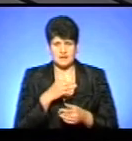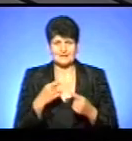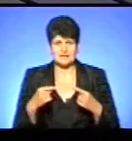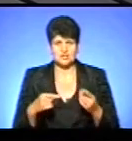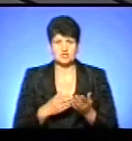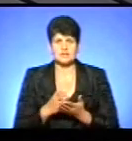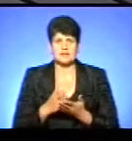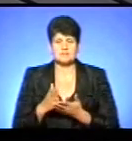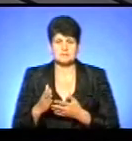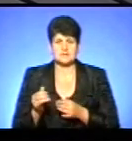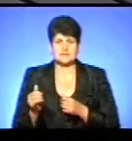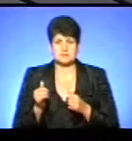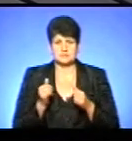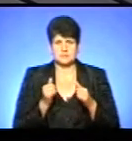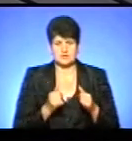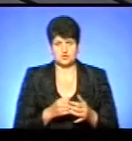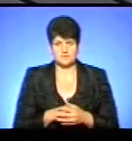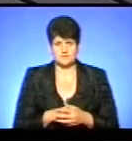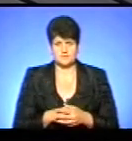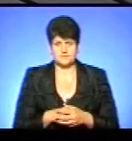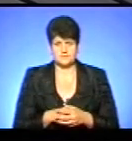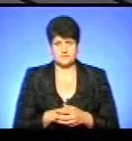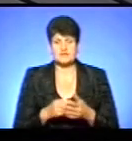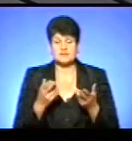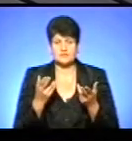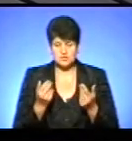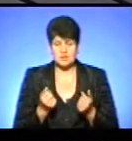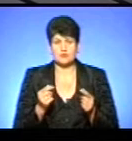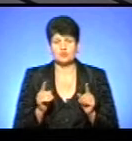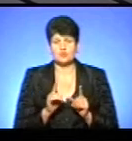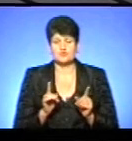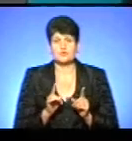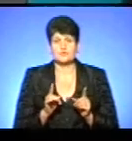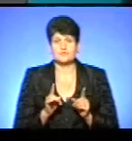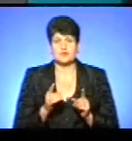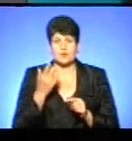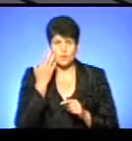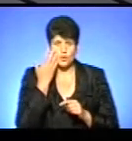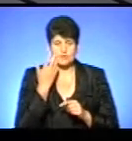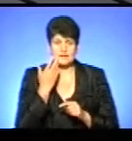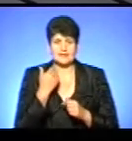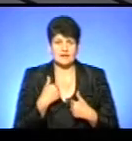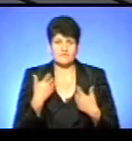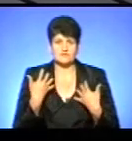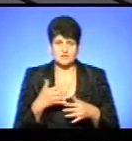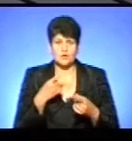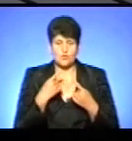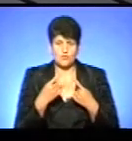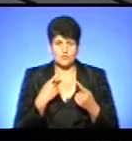напрямки забезпечені саме доступними ліками. Звичайно, що коли, як я вже сказав,